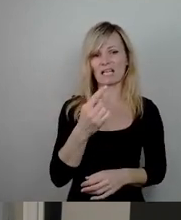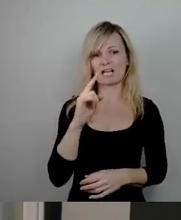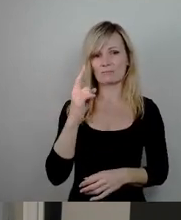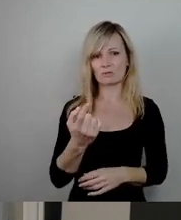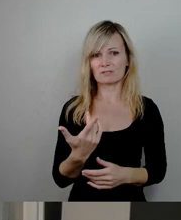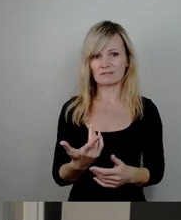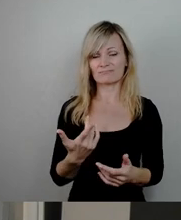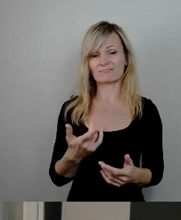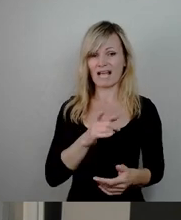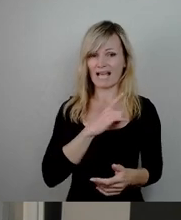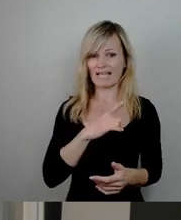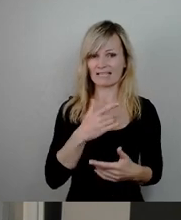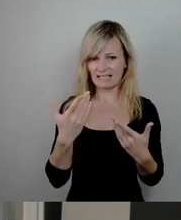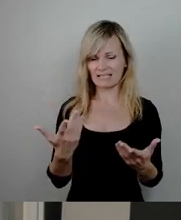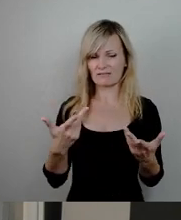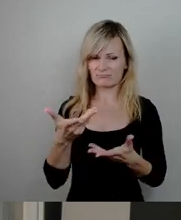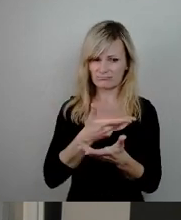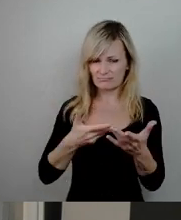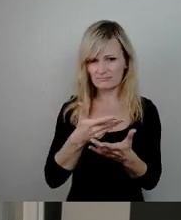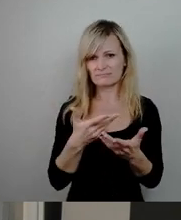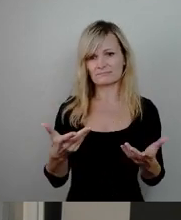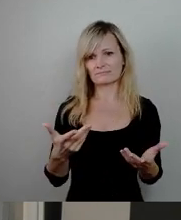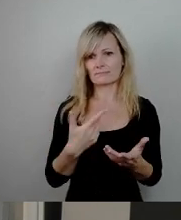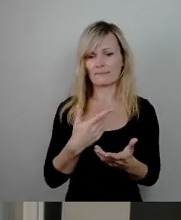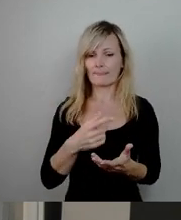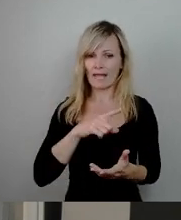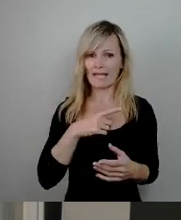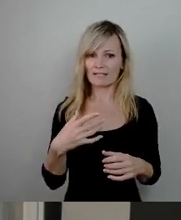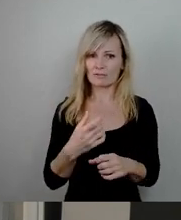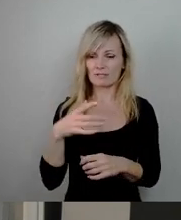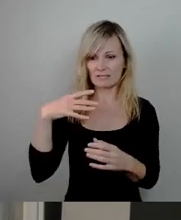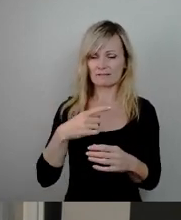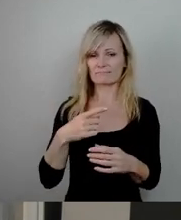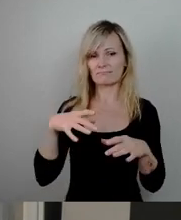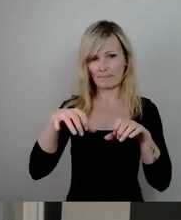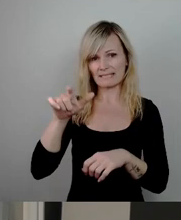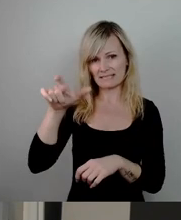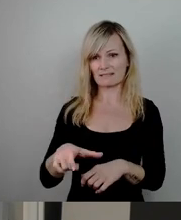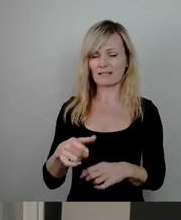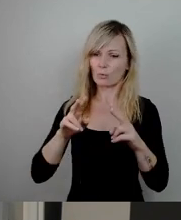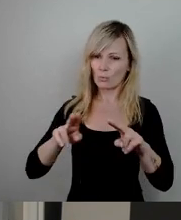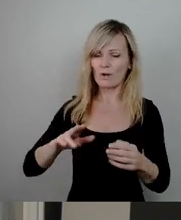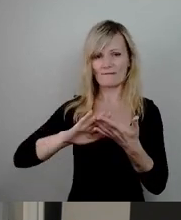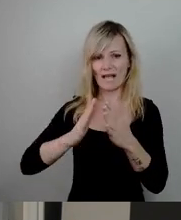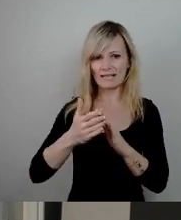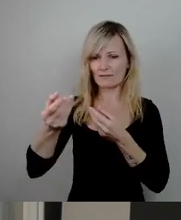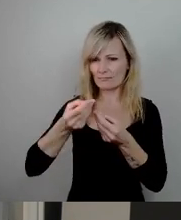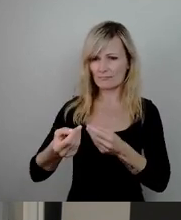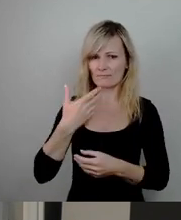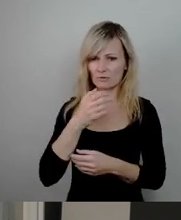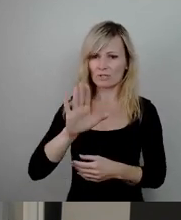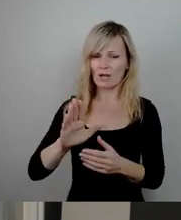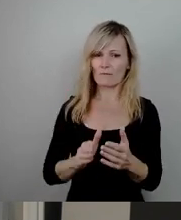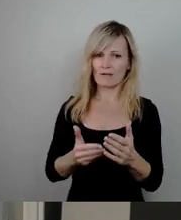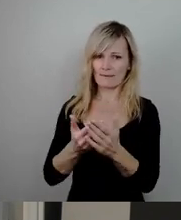eigentlich hier gab, dass wir mit dem Eigentümer verhandeln wollen, in Ruhe verhandeln wollen, dass es die Aufgabe der Stadt ist und der Bäder GmbH